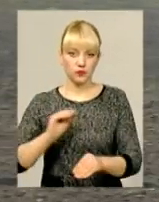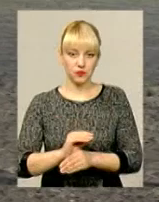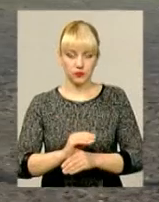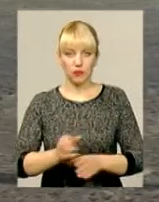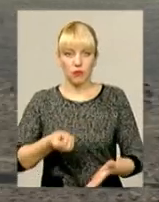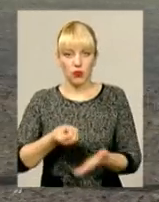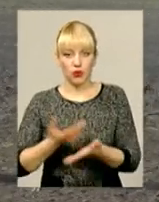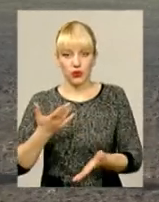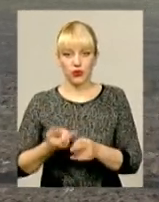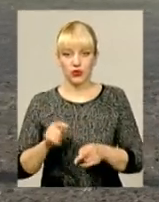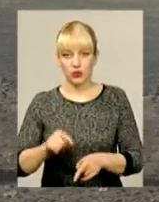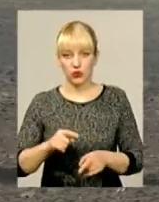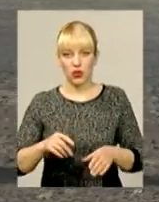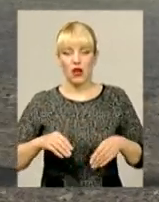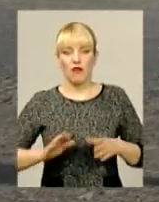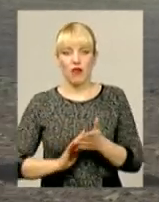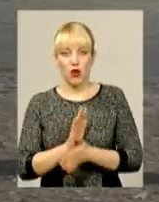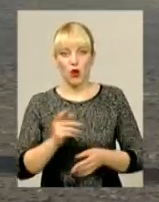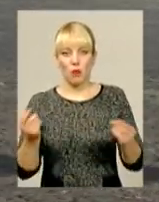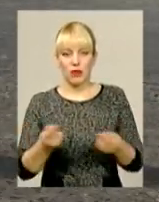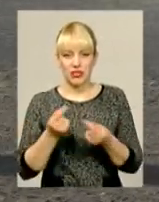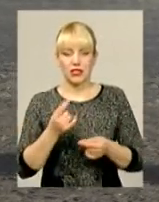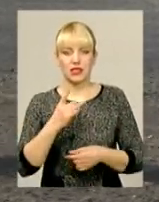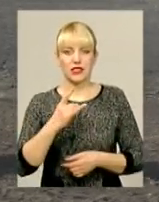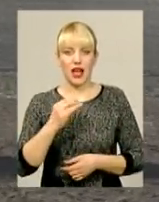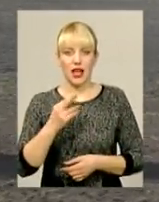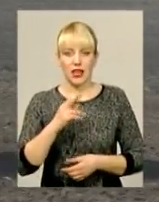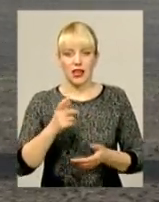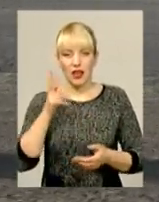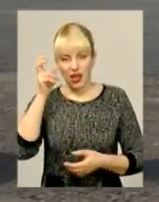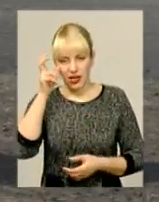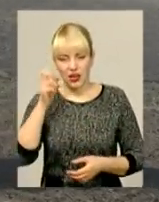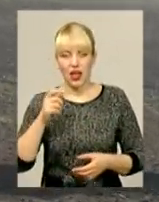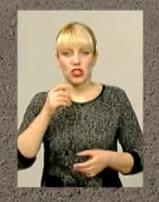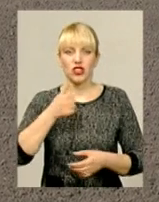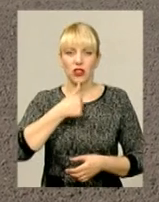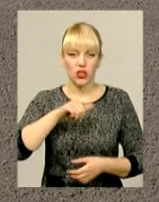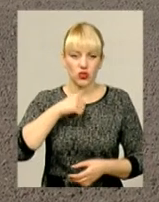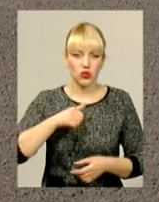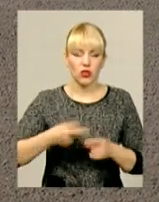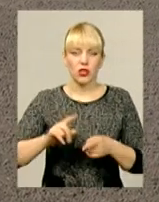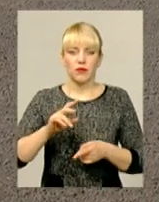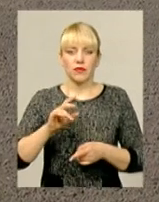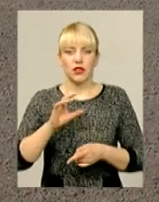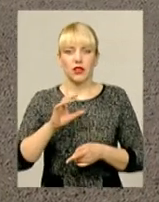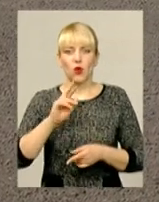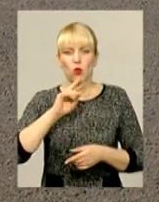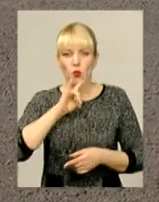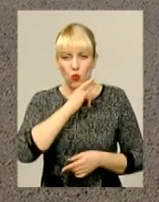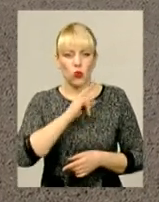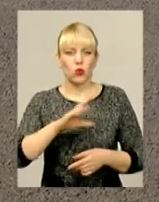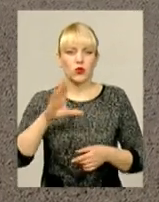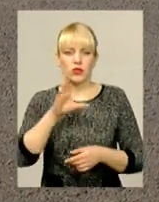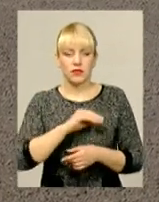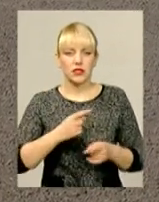цьому господарстві вирощують пшеницю, ячмінь, гречко, ріпак, сою, соняшник, горох, овес, льон, кукурудзу, сломчини, весь